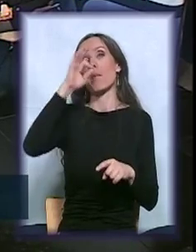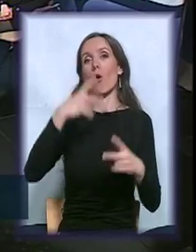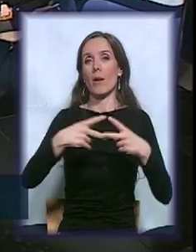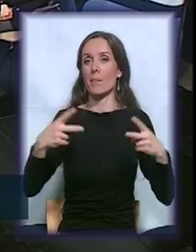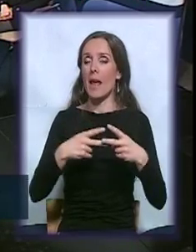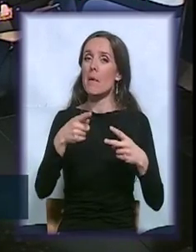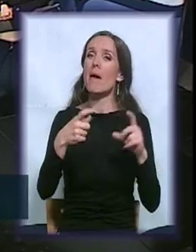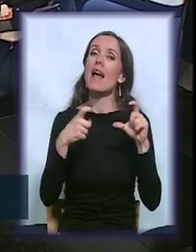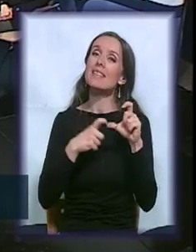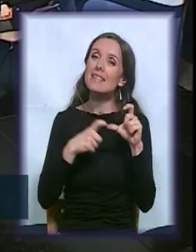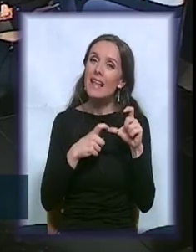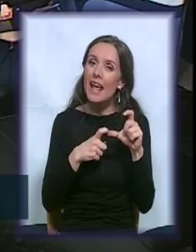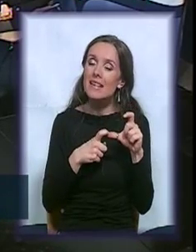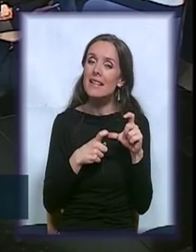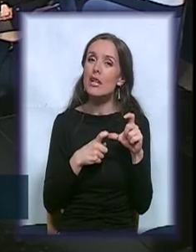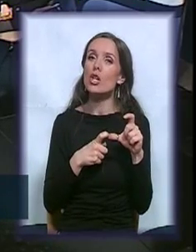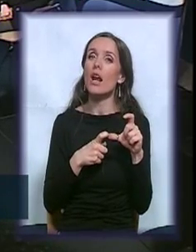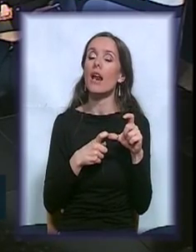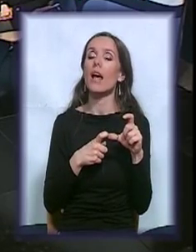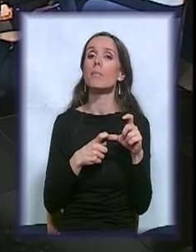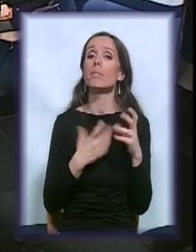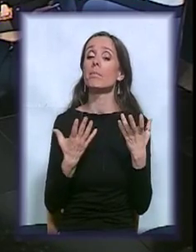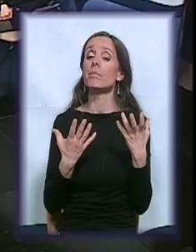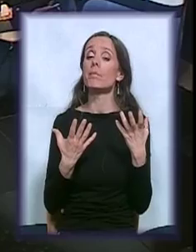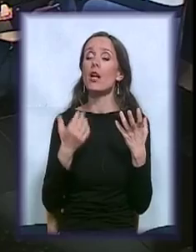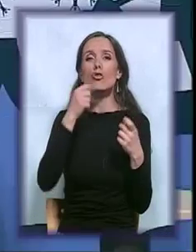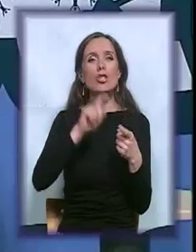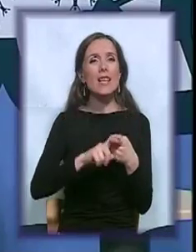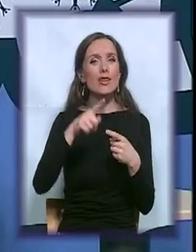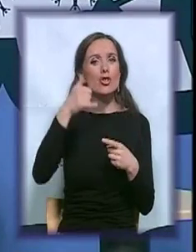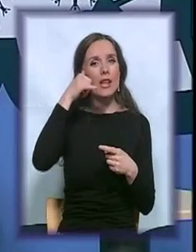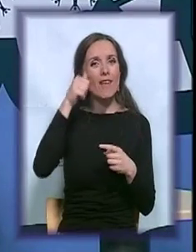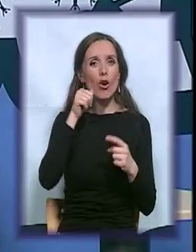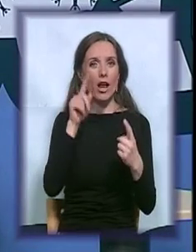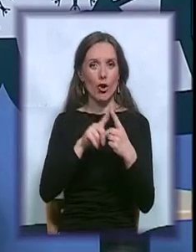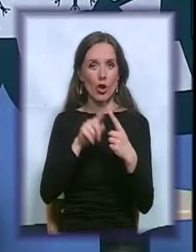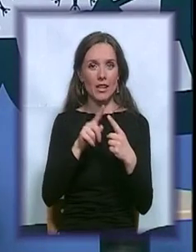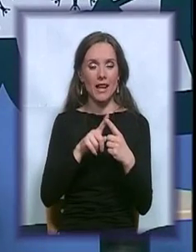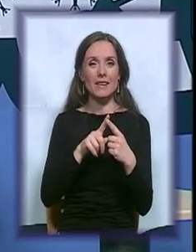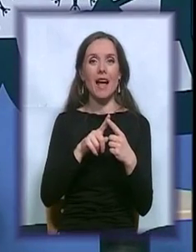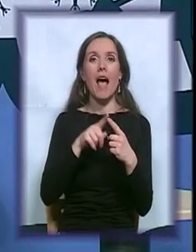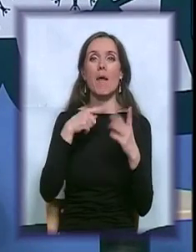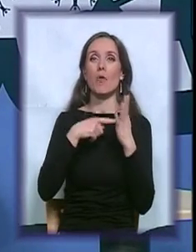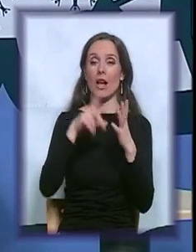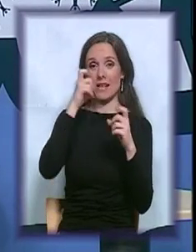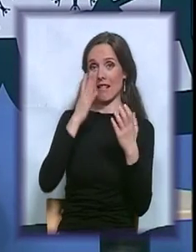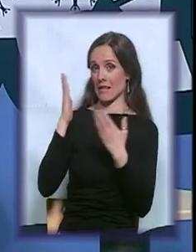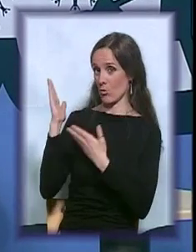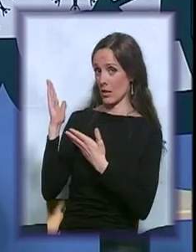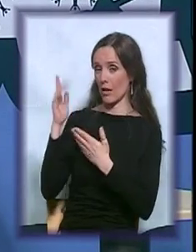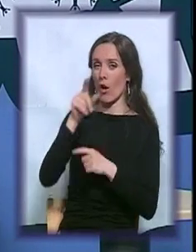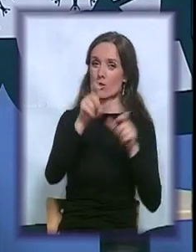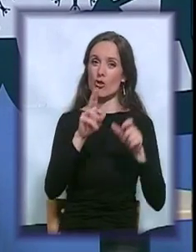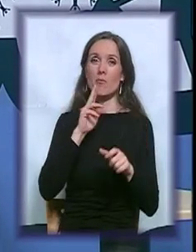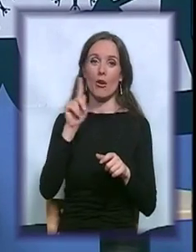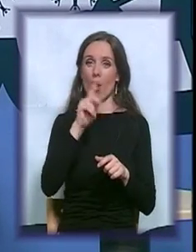Snežana, išlo je sve ovde. Što se tiče telefona i kontakta iz režije su poslali sliku, a za osobe koje ne vide, ja